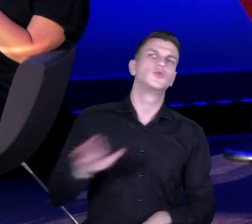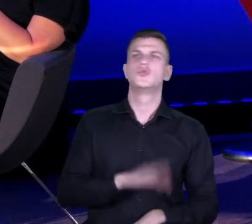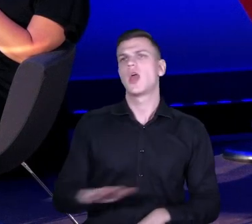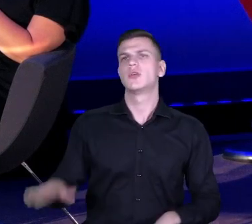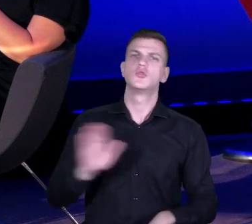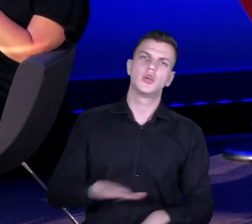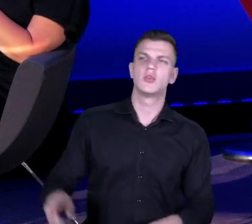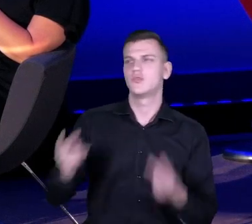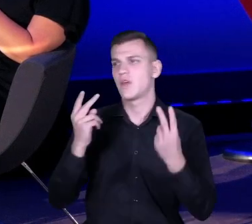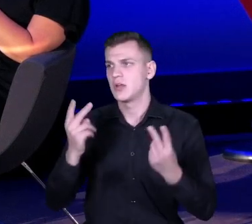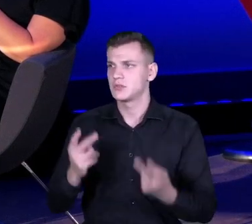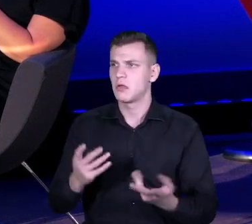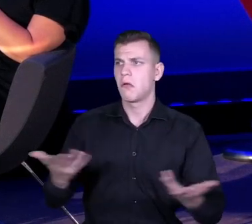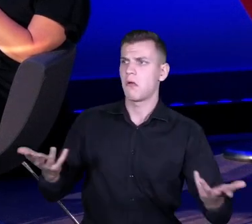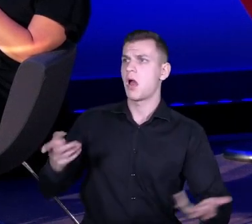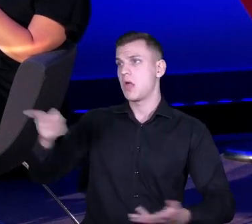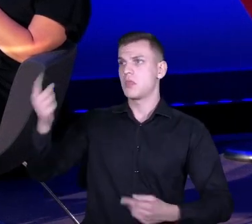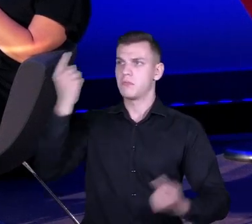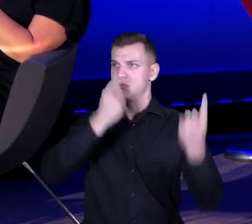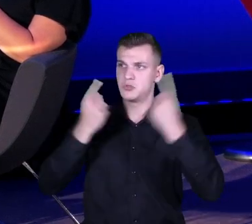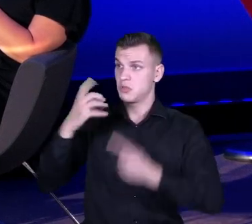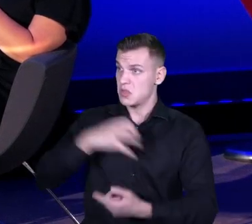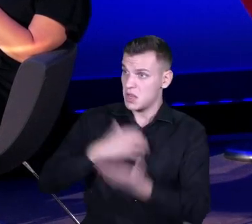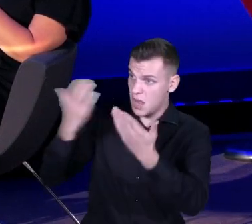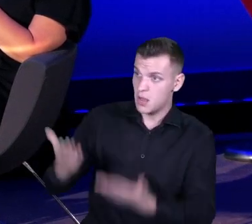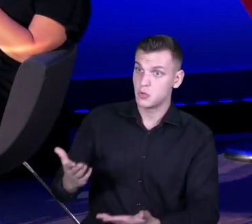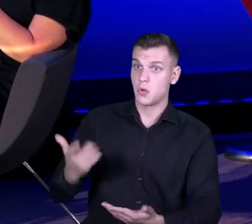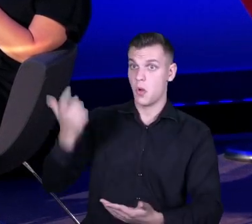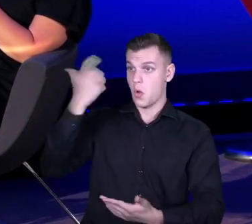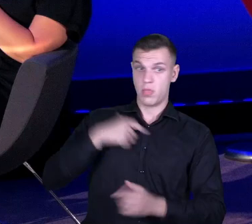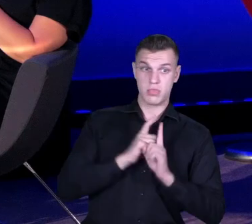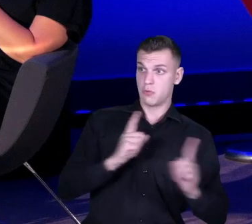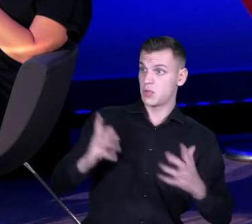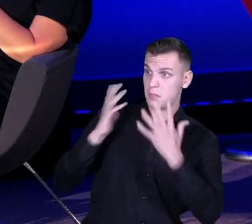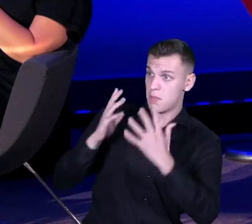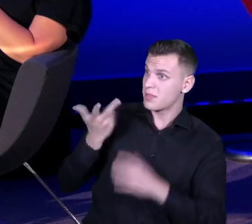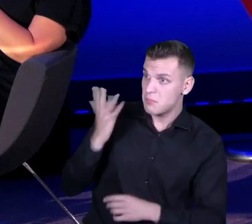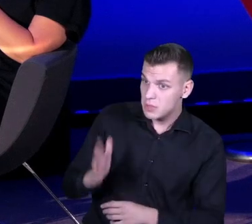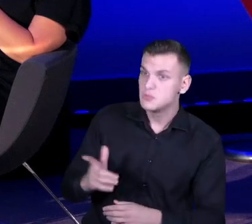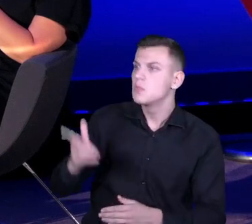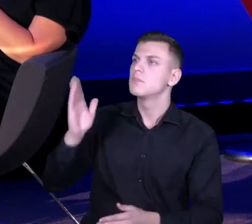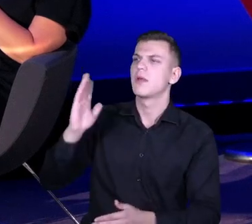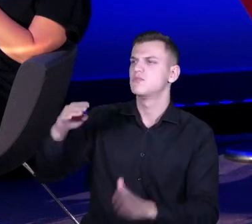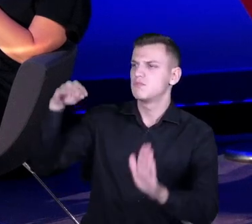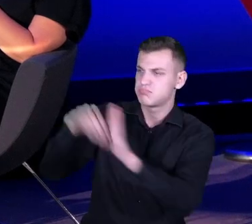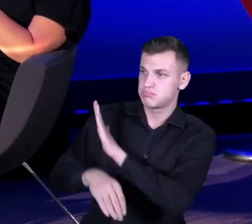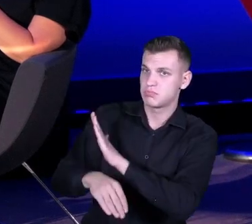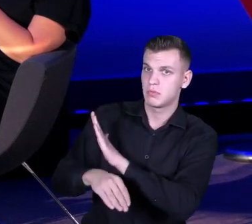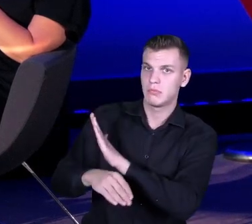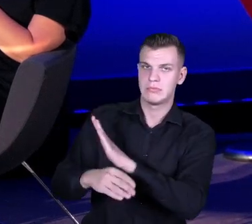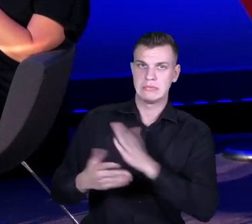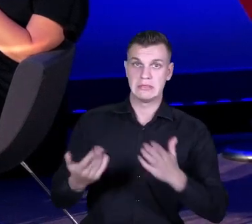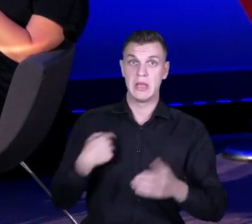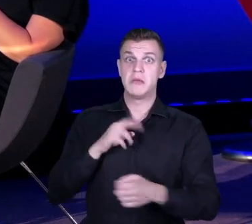a niech pan nie myśli, że pan daleko zajedzie, jak pan o nas zapomni. No i to były dwa takie pierwsze zdarzenia, no i myślę sobie,